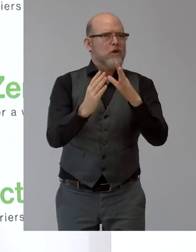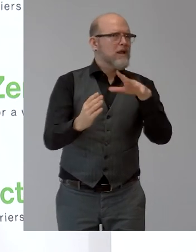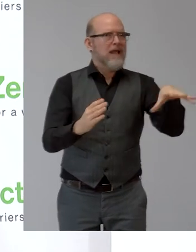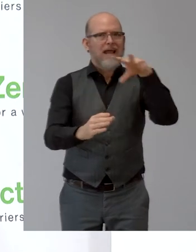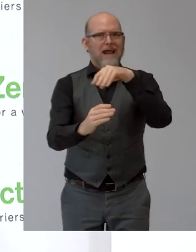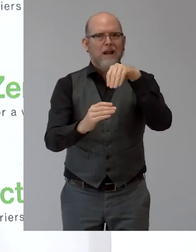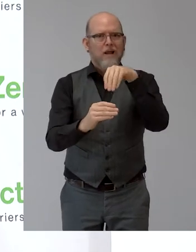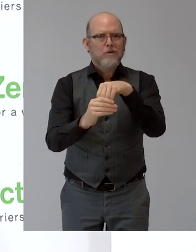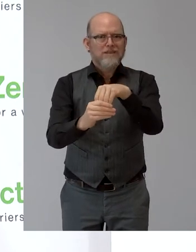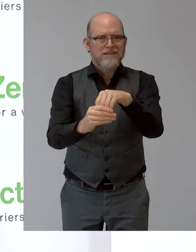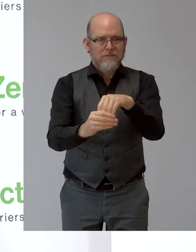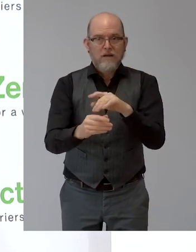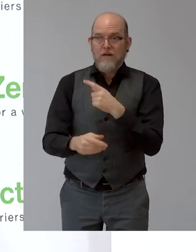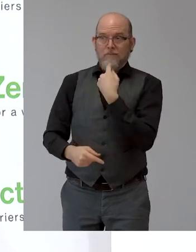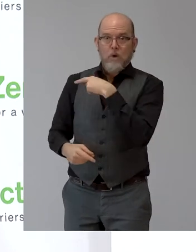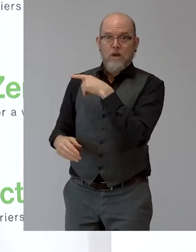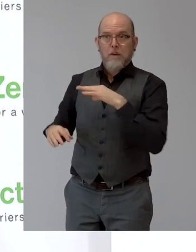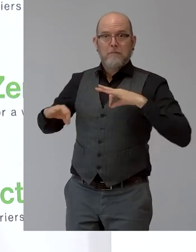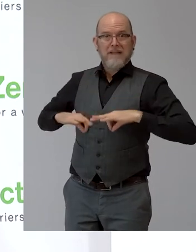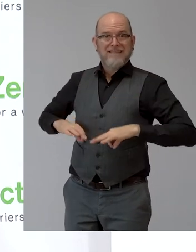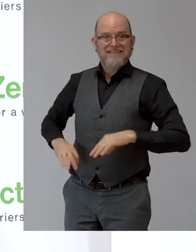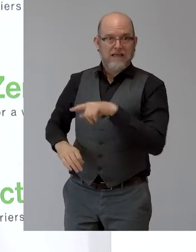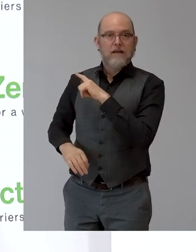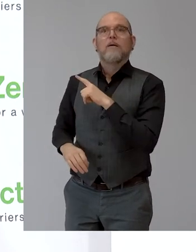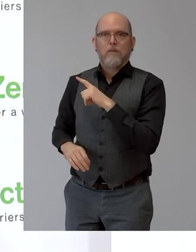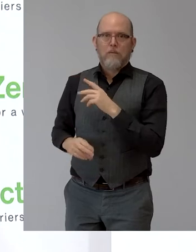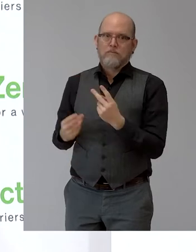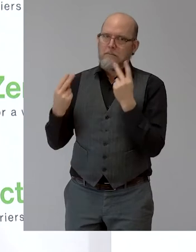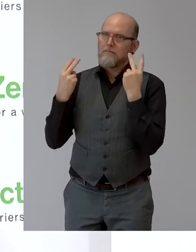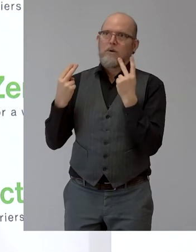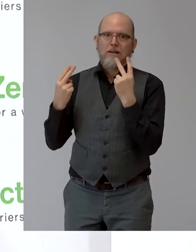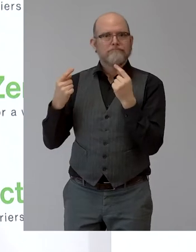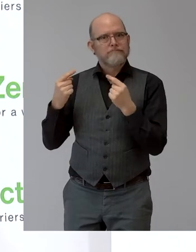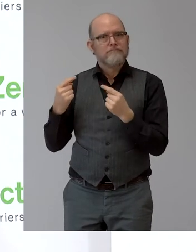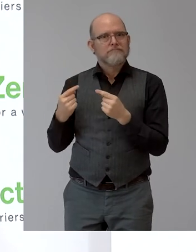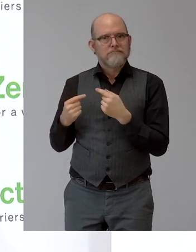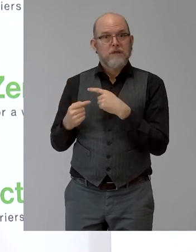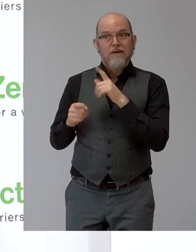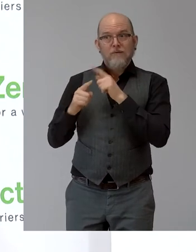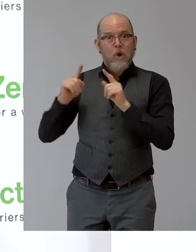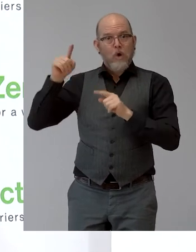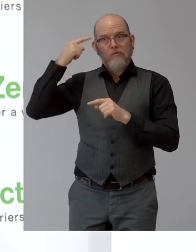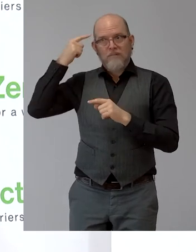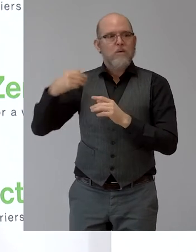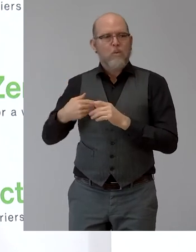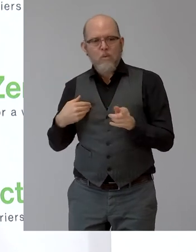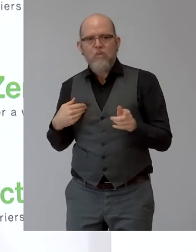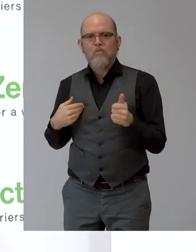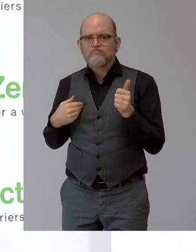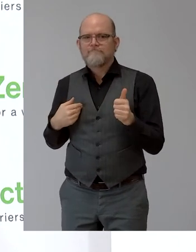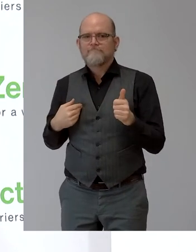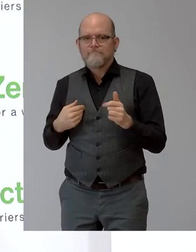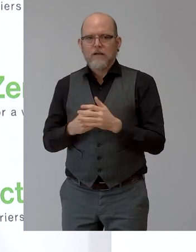ausgesprochen wichtiges, wie auch der gesamten Bundesregierung. Man sieht, die Bundesregierung hat in ihrem Regierungsprogramm das Thema